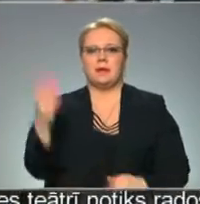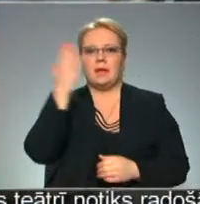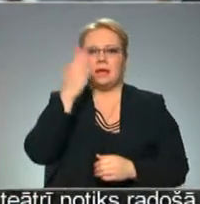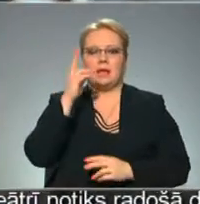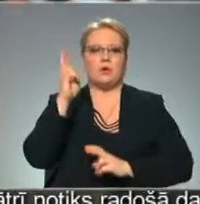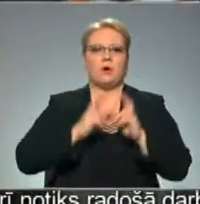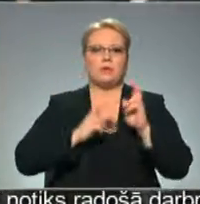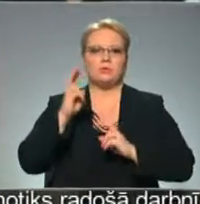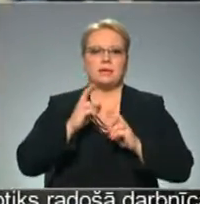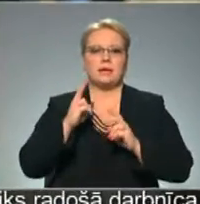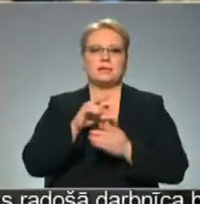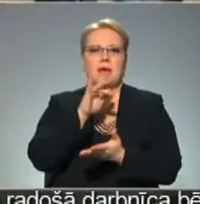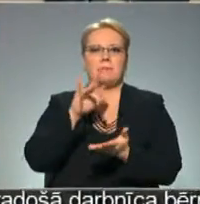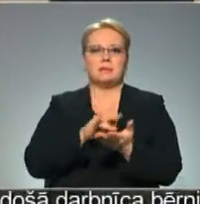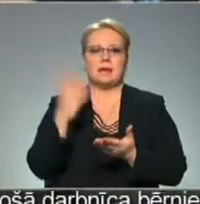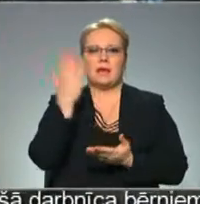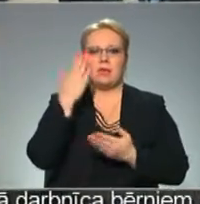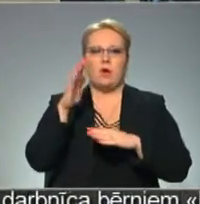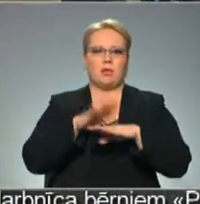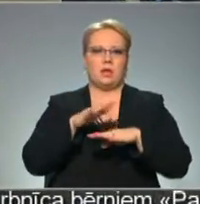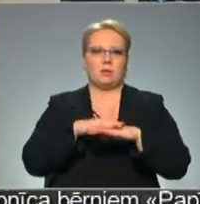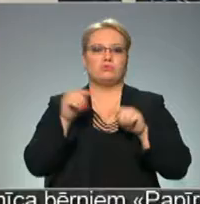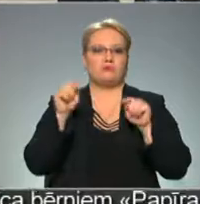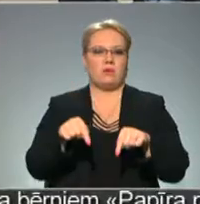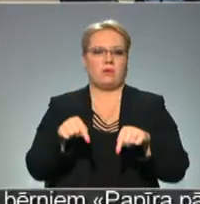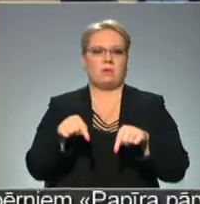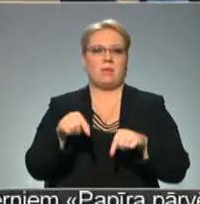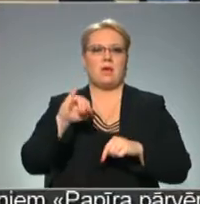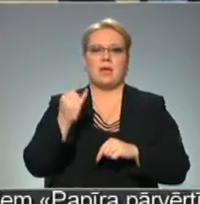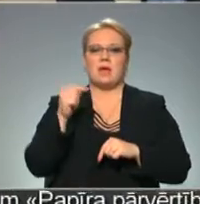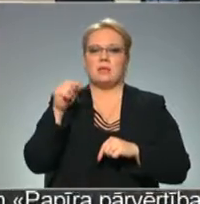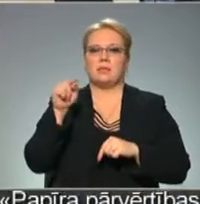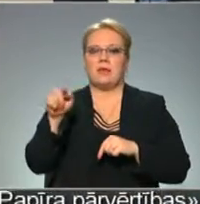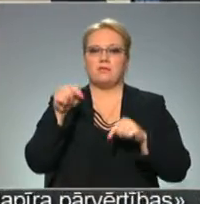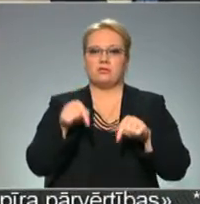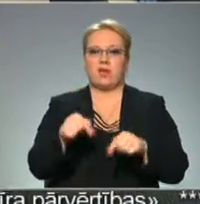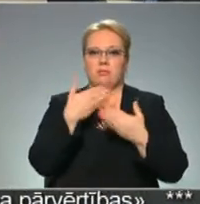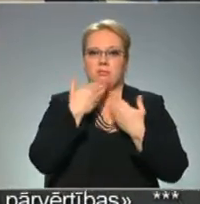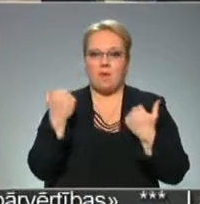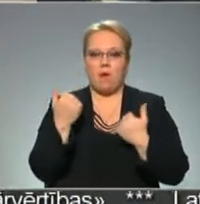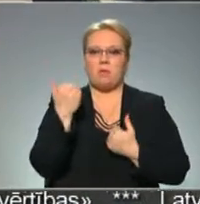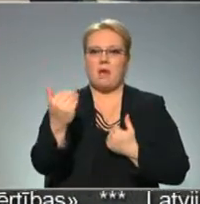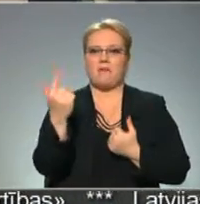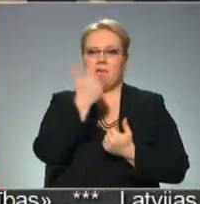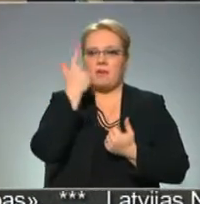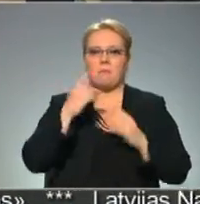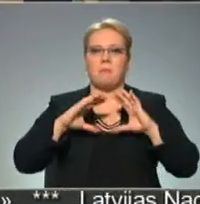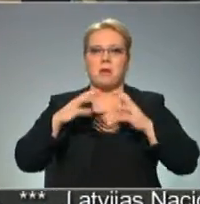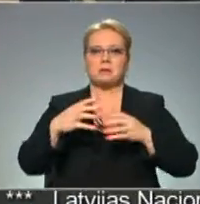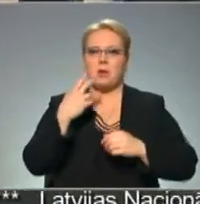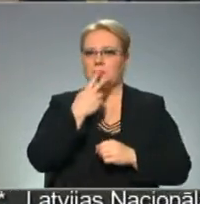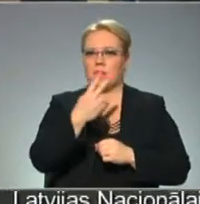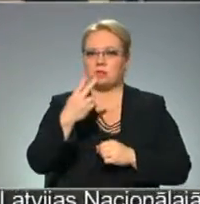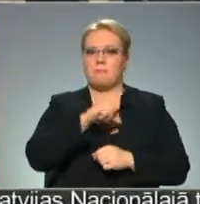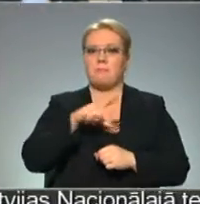industrijas epicentrs ir kino tirgus. Tas ir šeit. Ja tevis šeit nav, visicamāk tavo filmu pasauli neieraudzīs,